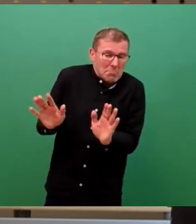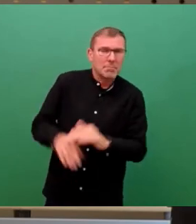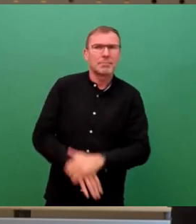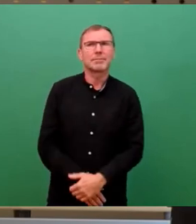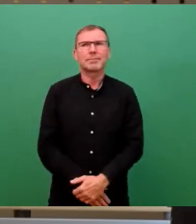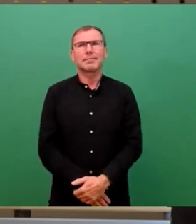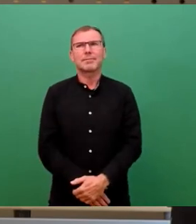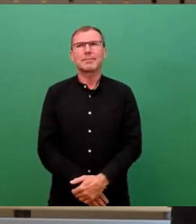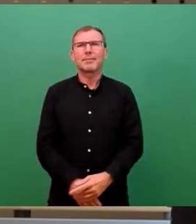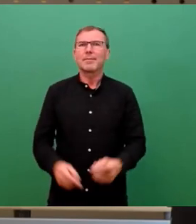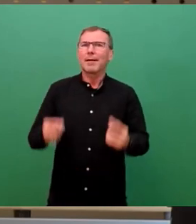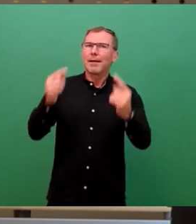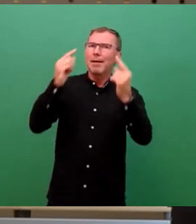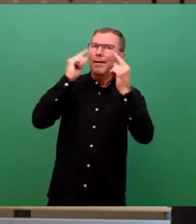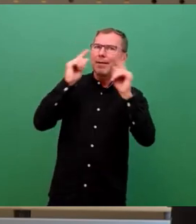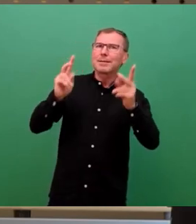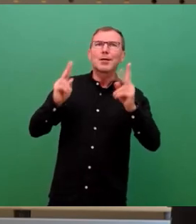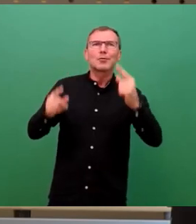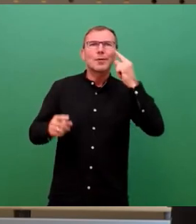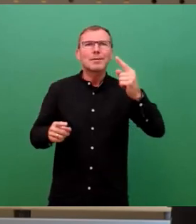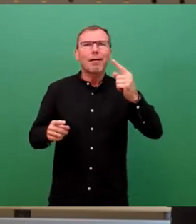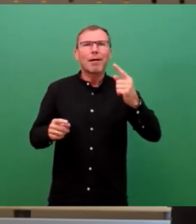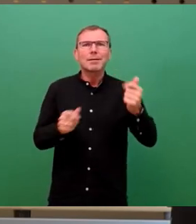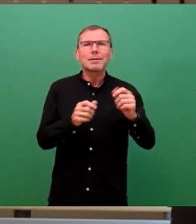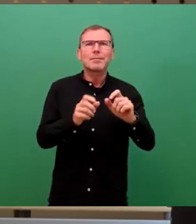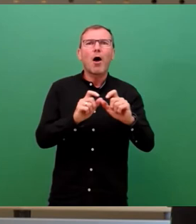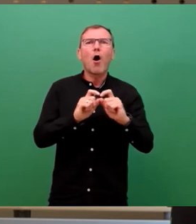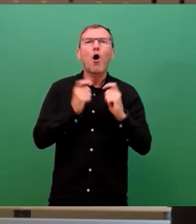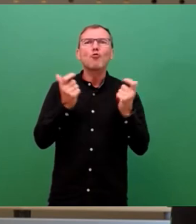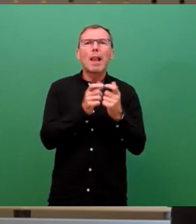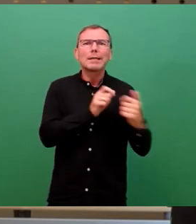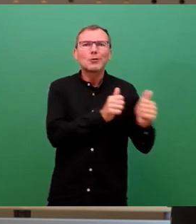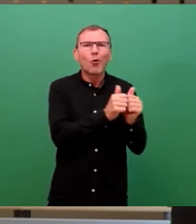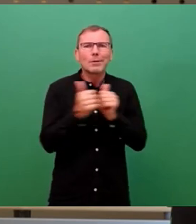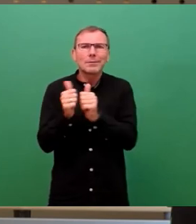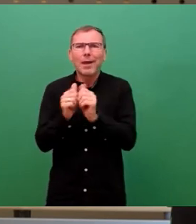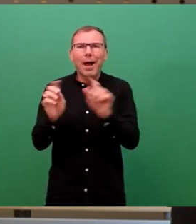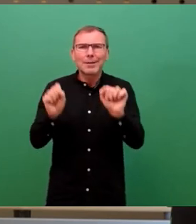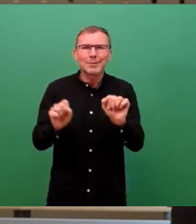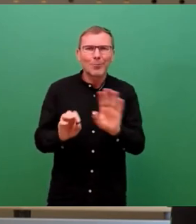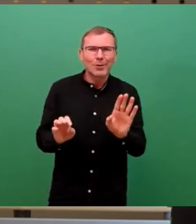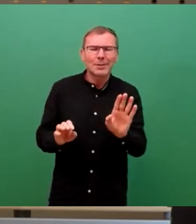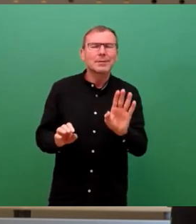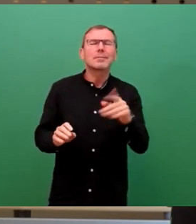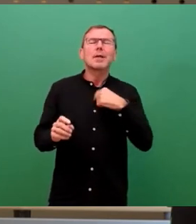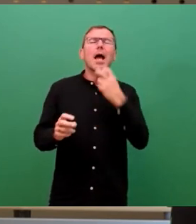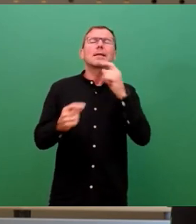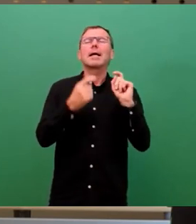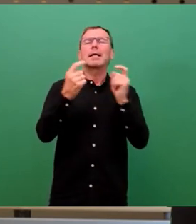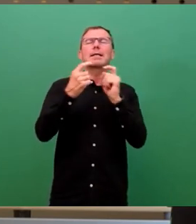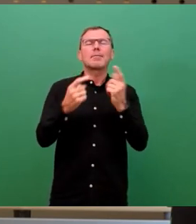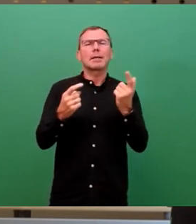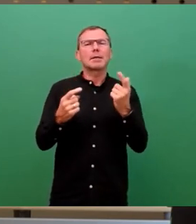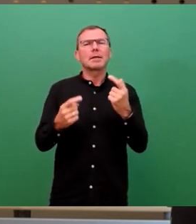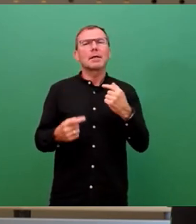Wer weiß, in diesem Stadtrat ist ja alles möglich. Ich möchte die Energiedebatte aus meiner Sicht mit dem Fazit beginnen, was ich